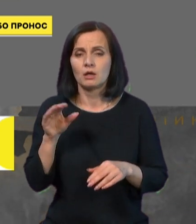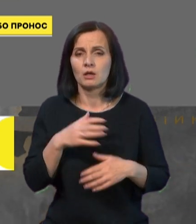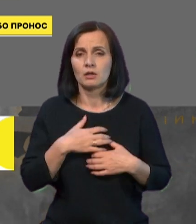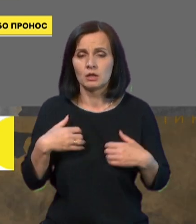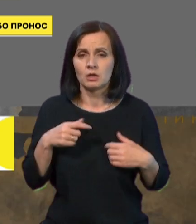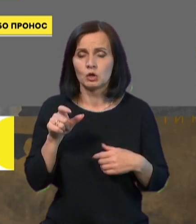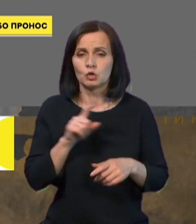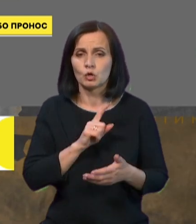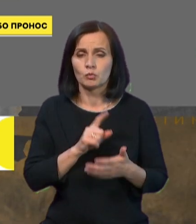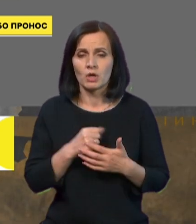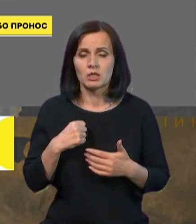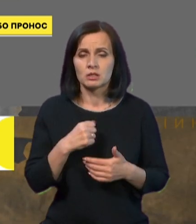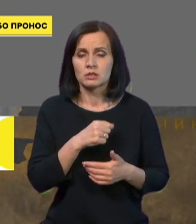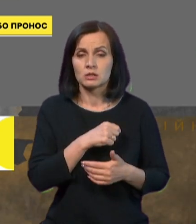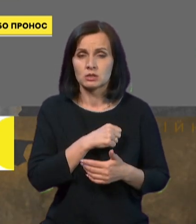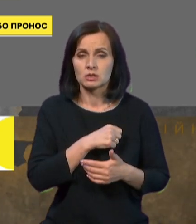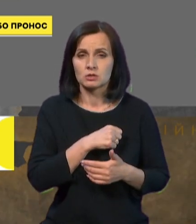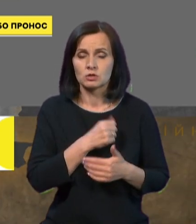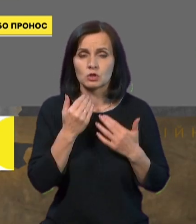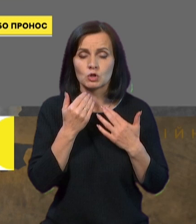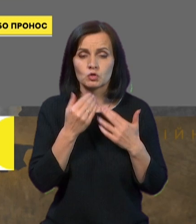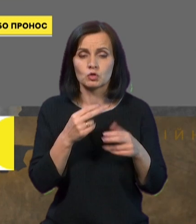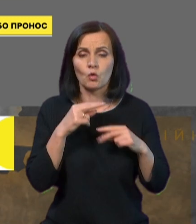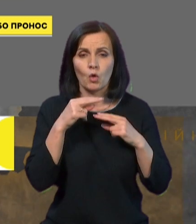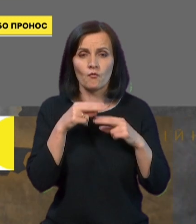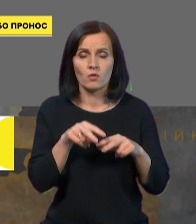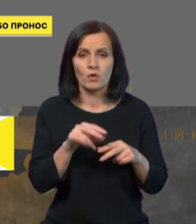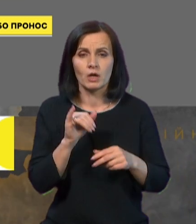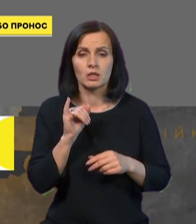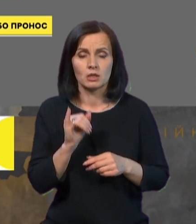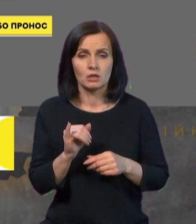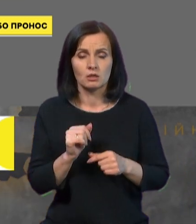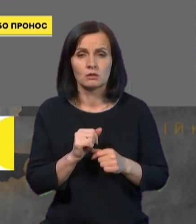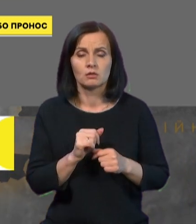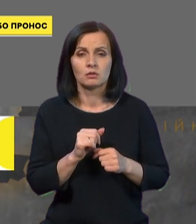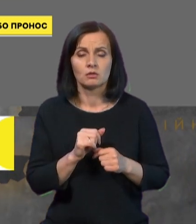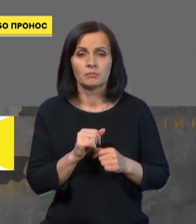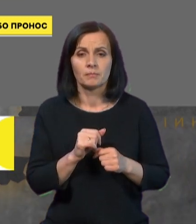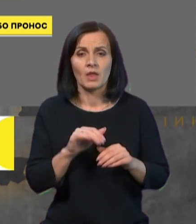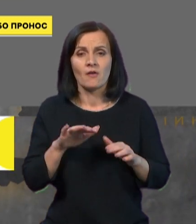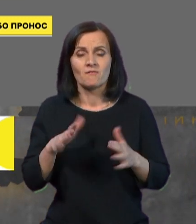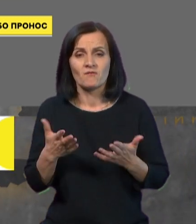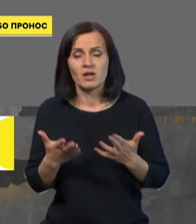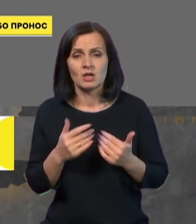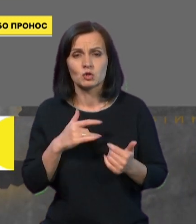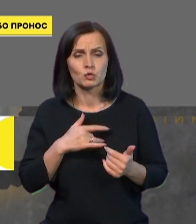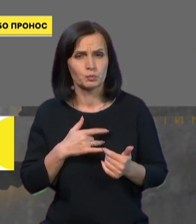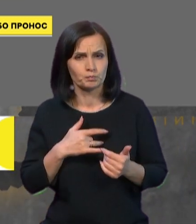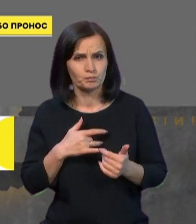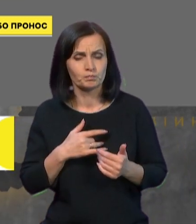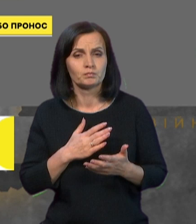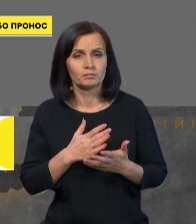має сама звернути на це увагу і в випадку, якщо запідозрила,